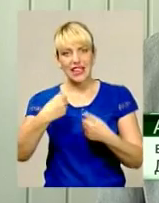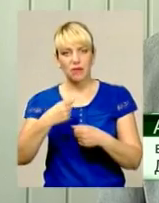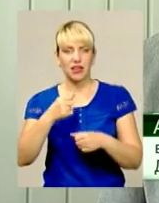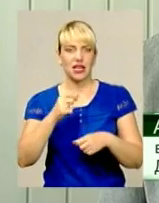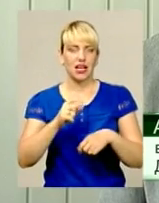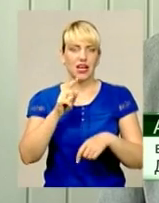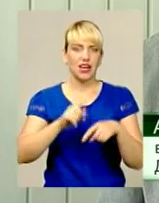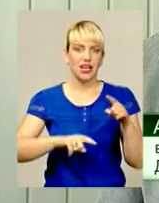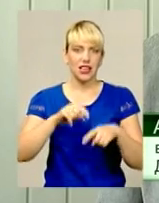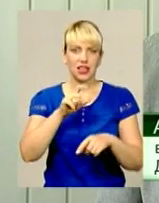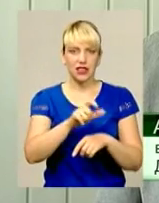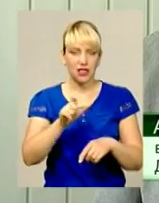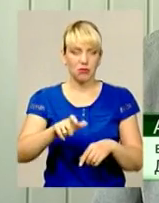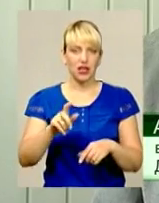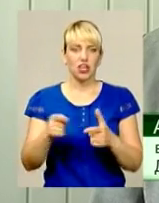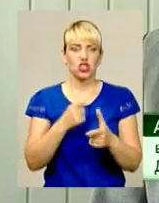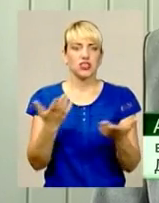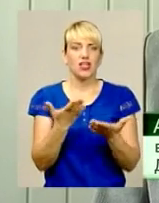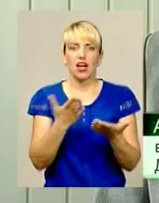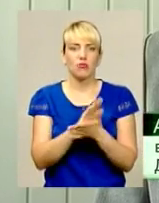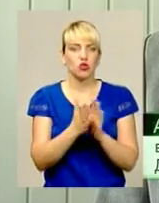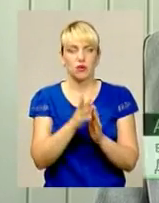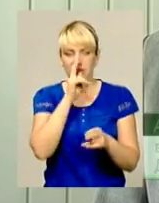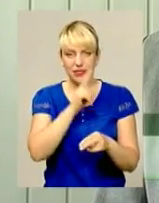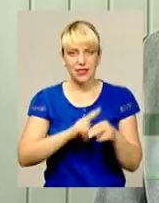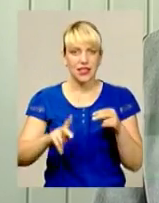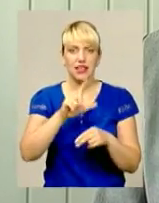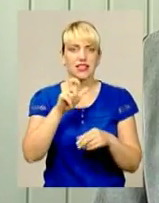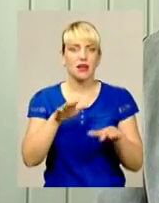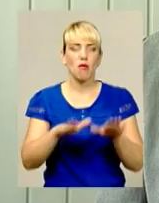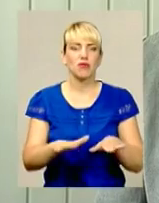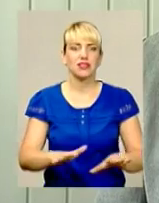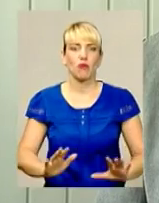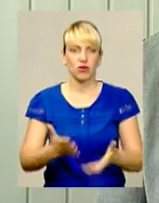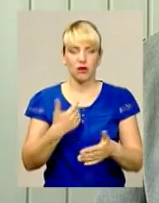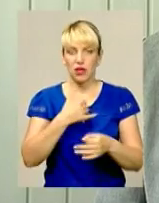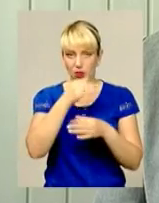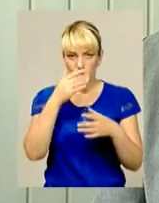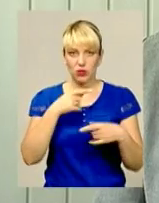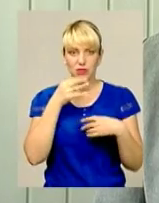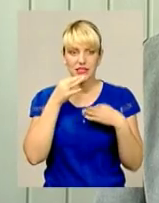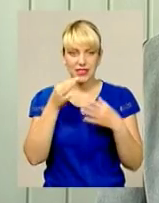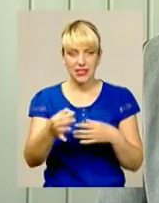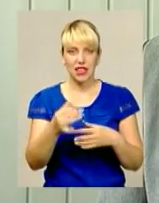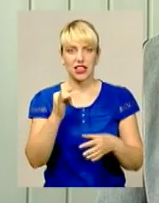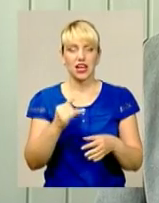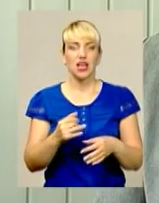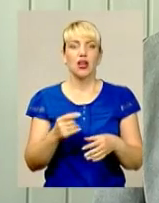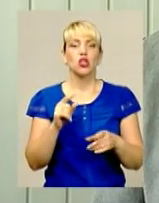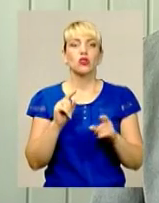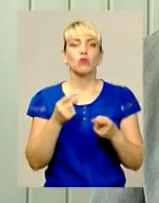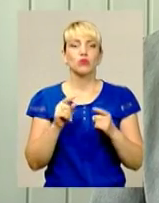за яких подій вона зникла з місця події, ми не можемо сказати і судити. Через те, що